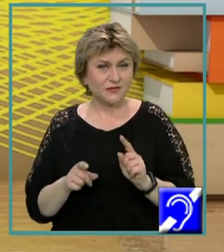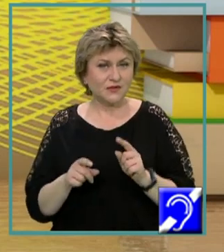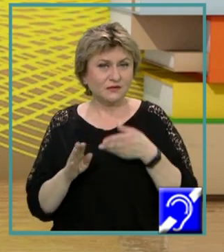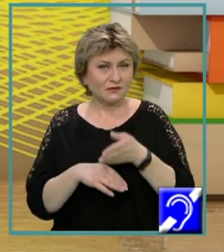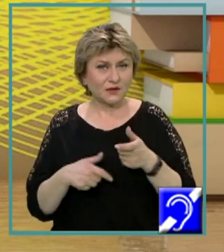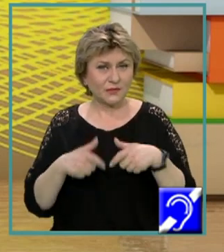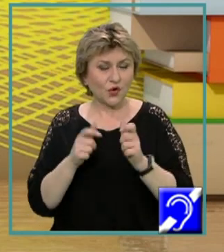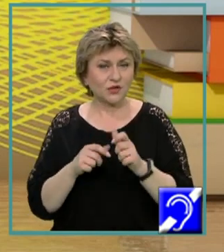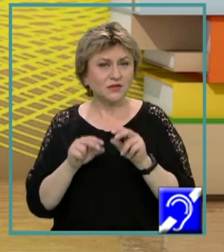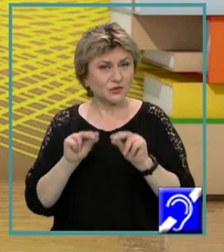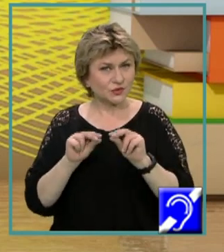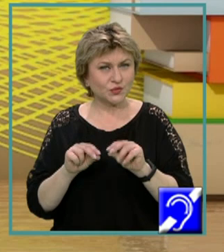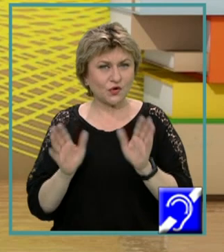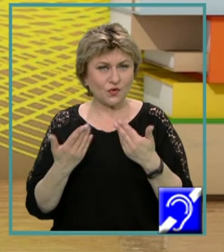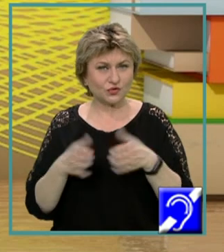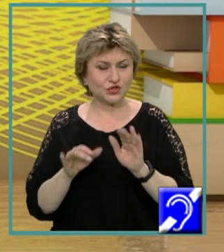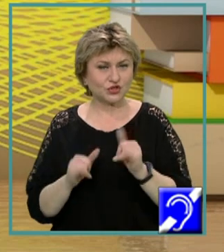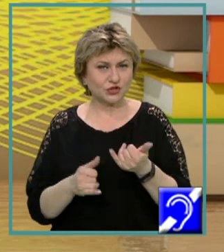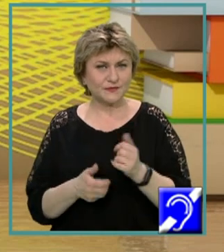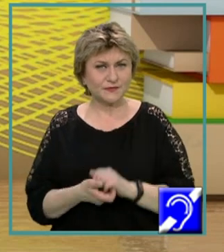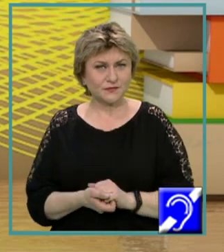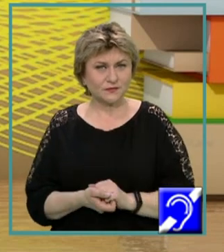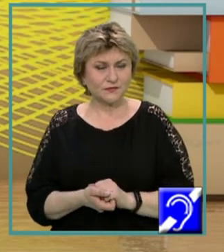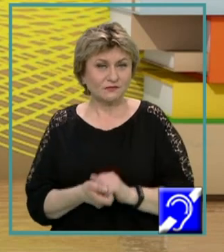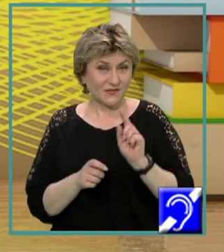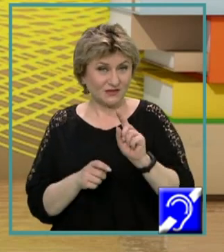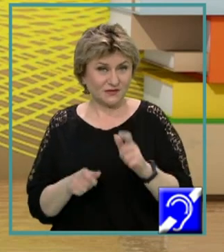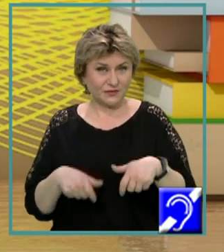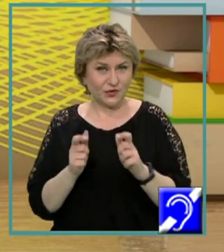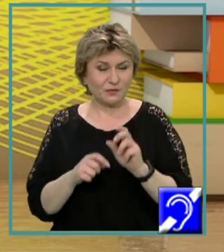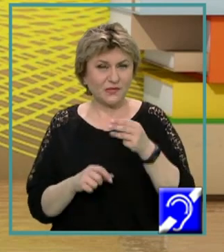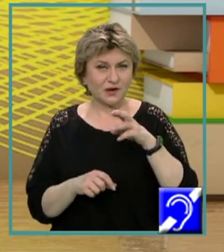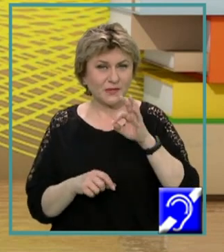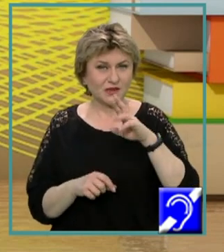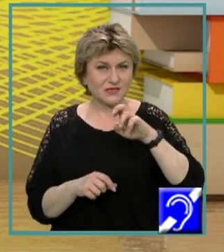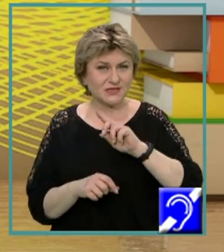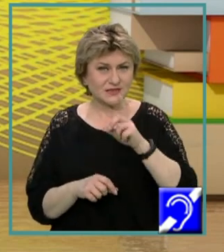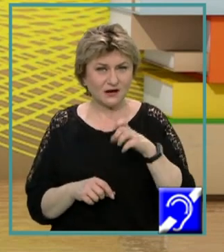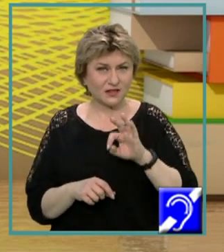un bloc de instrucțiuni oarecare și un astfel de bloc parametrizat.